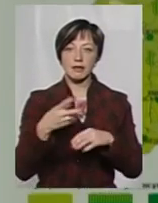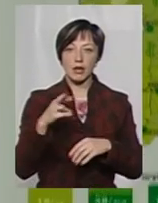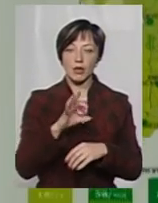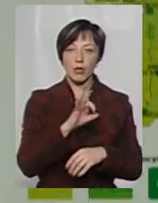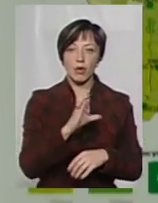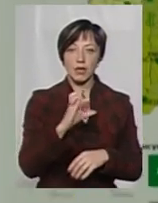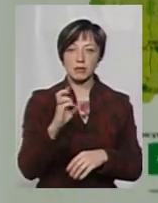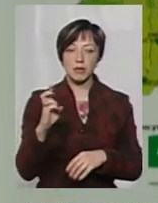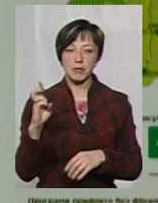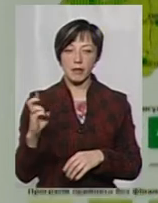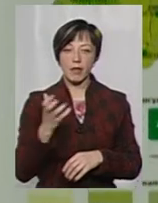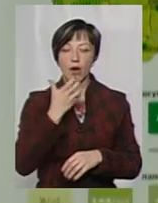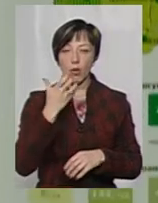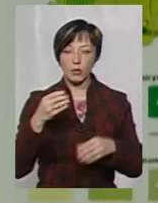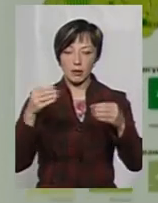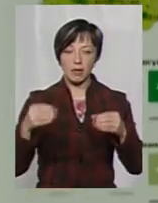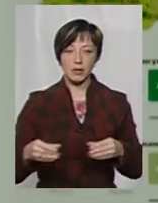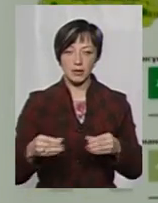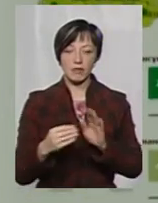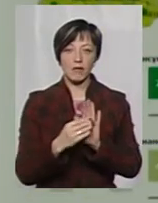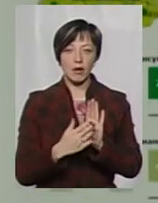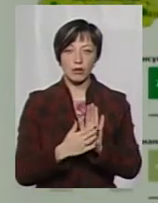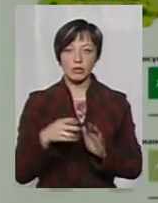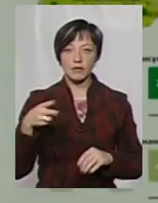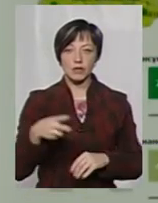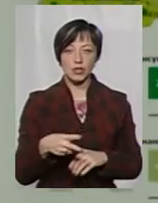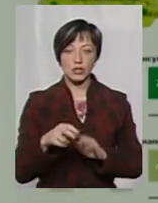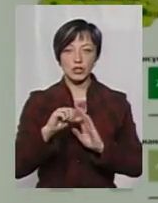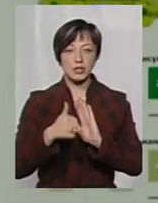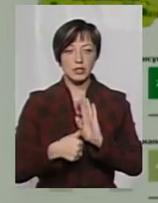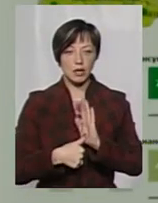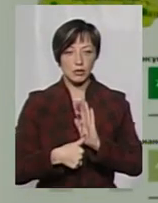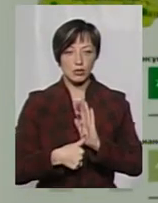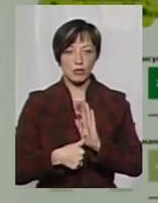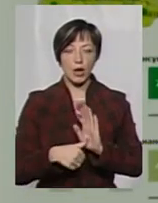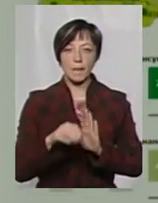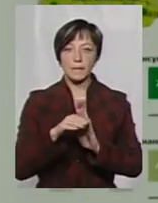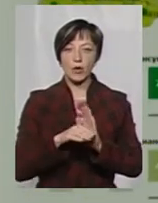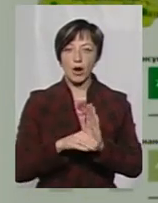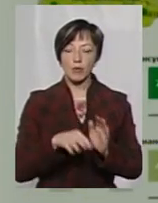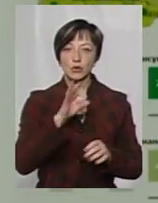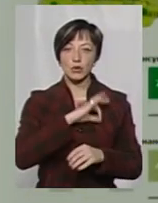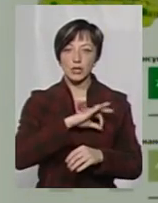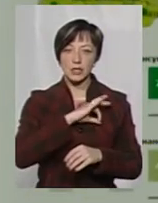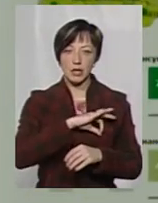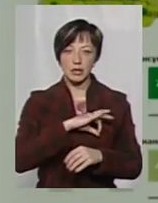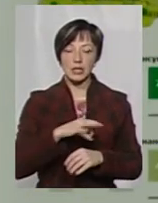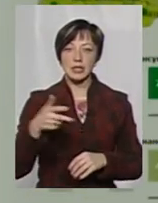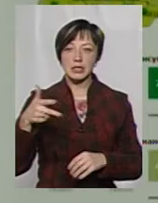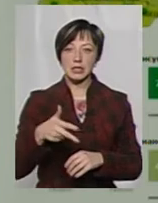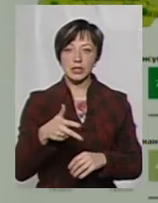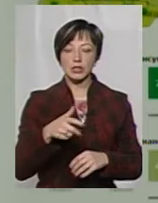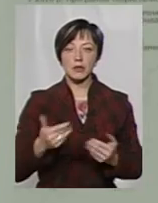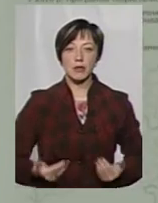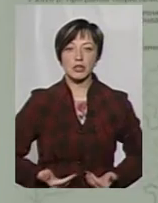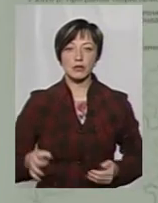ОСБП на утеплення. Вказується, що у 2016-му програмою скористалися майже 3 тисячі